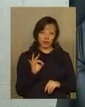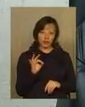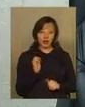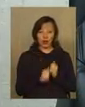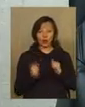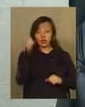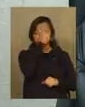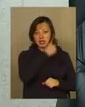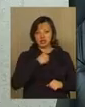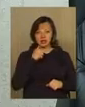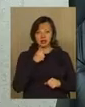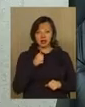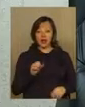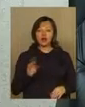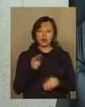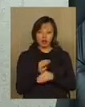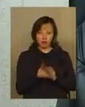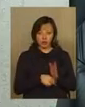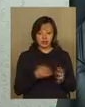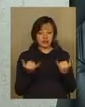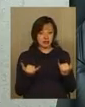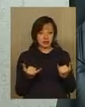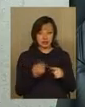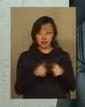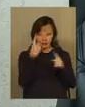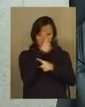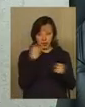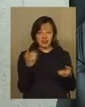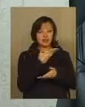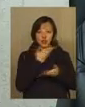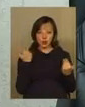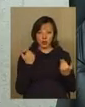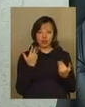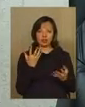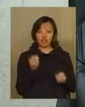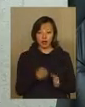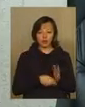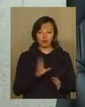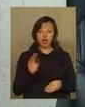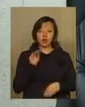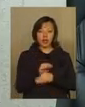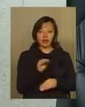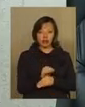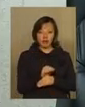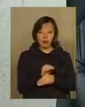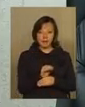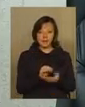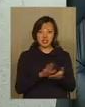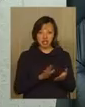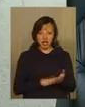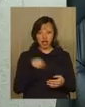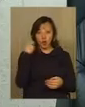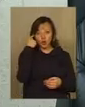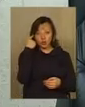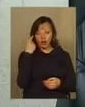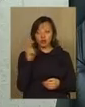Кожен рік призначають додаткові поїзда, але на даний час зараз ця інформація відсутня. Ще поїзда будуть додаткові призначені. І